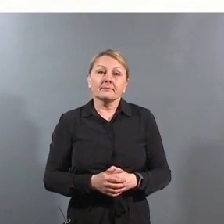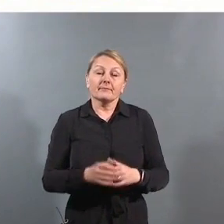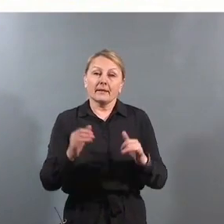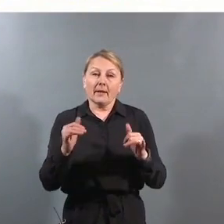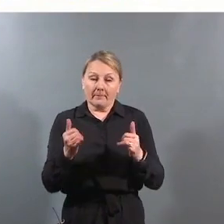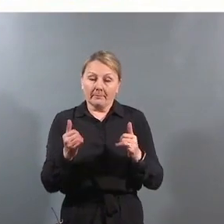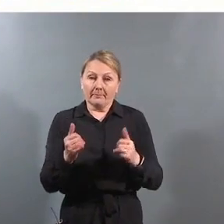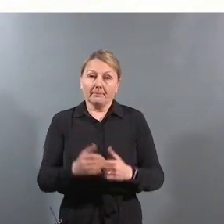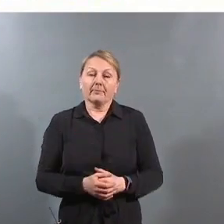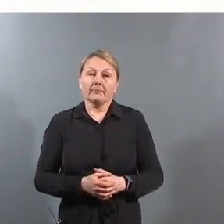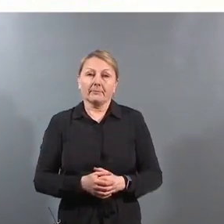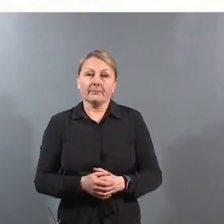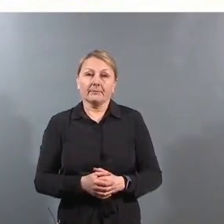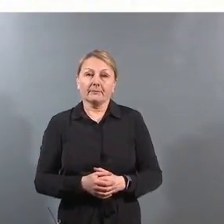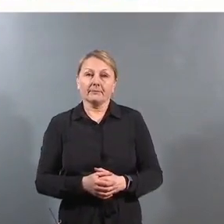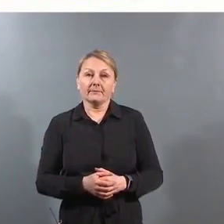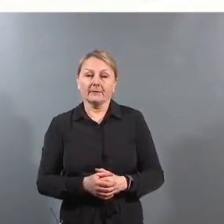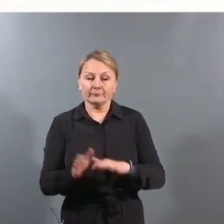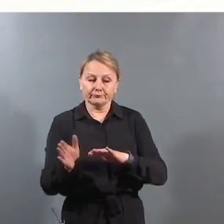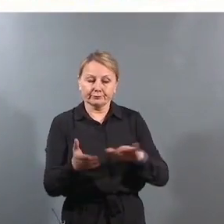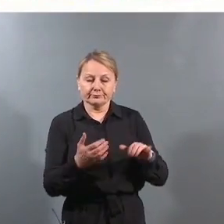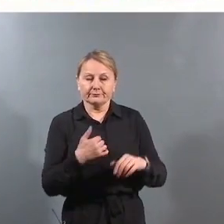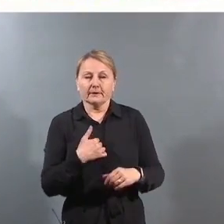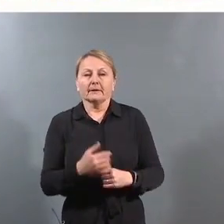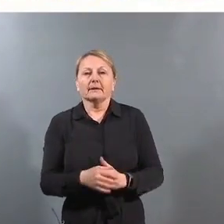Ja. Jeg tror jeg hopper over det.